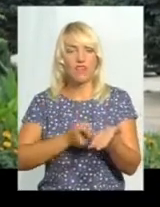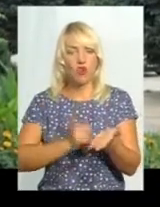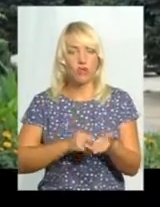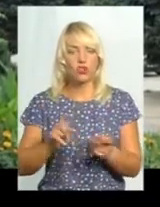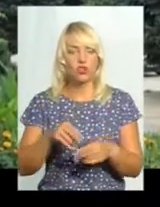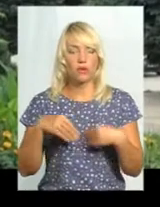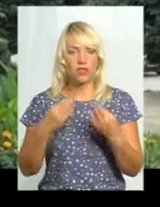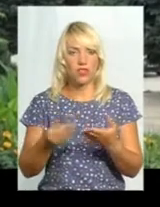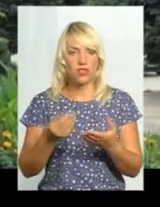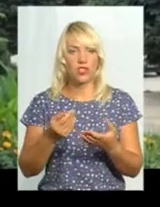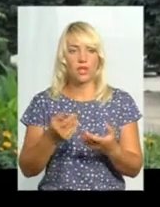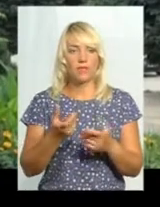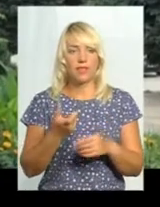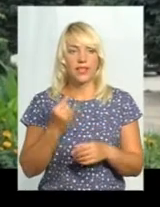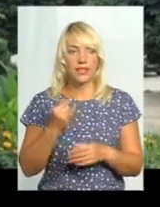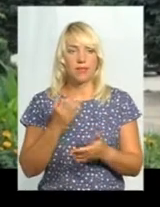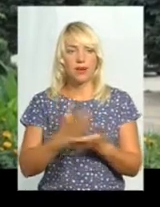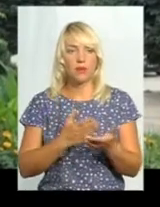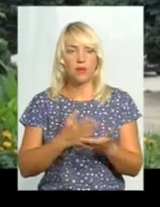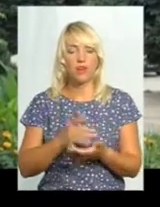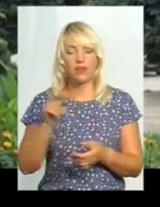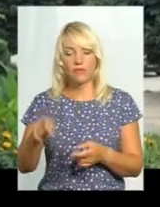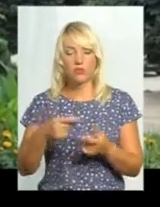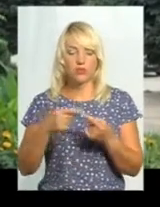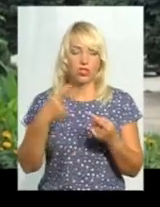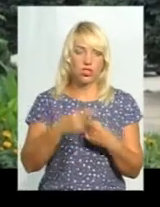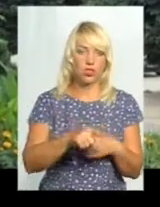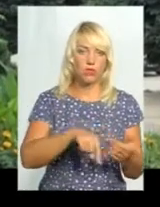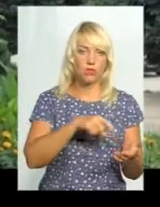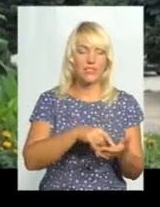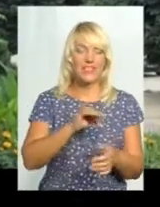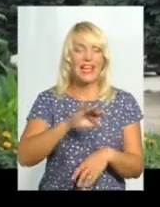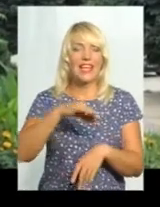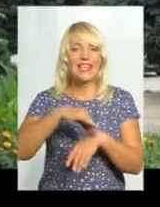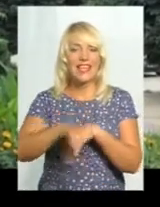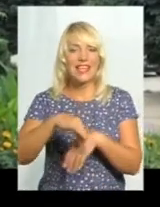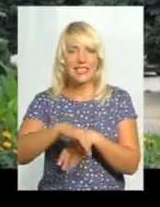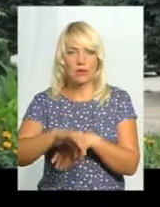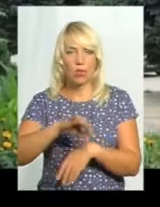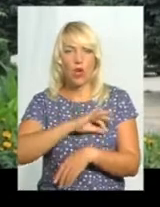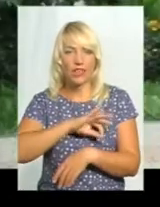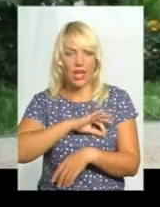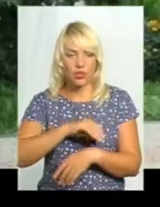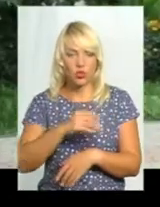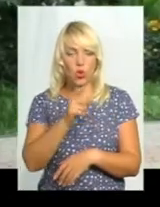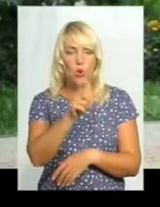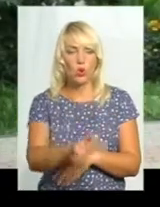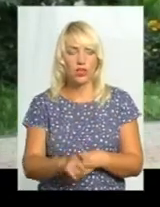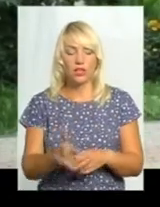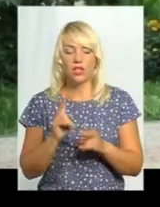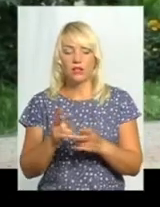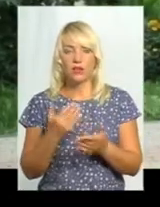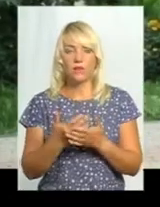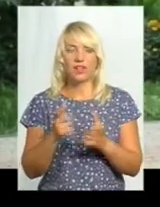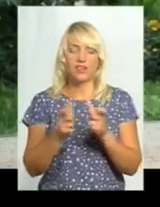підтверджує і перебування її в тому чи іншому місці, і експлуатацію її, і хто експлуатував. Якісь квитки на